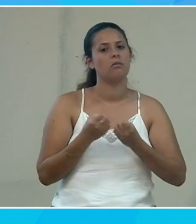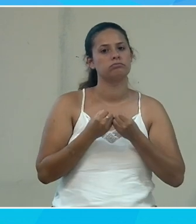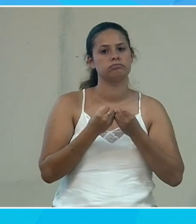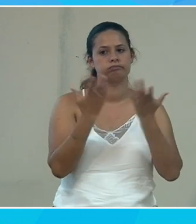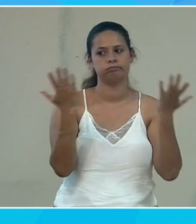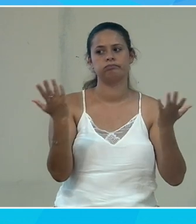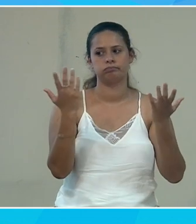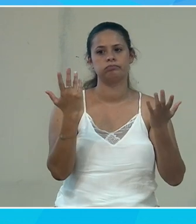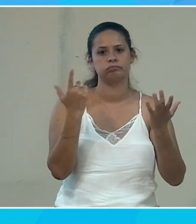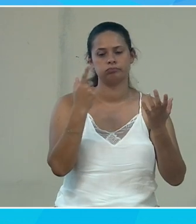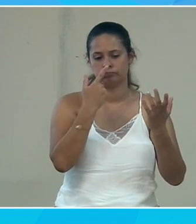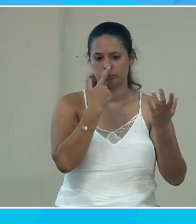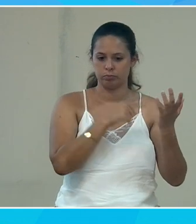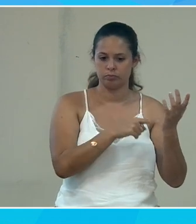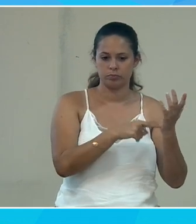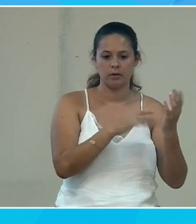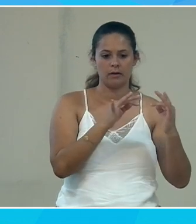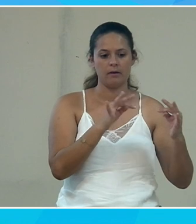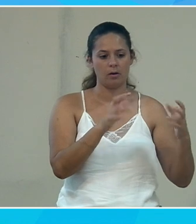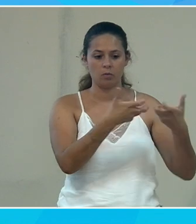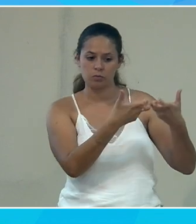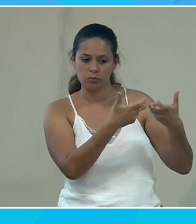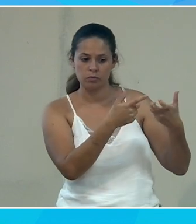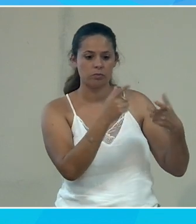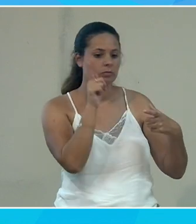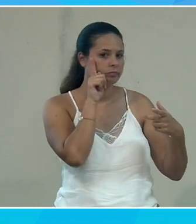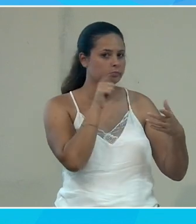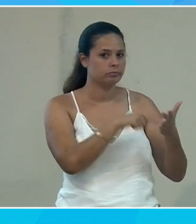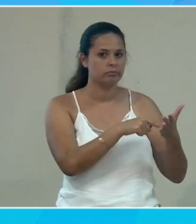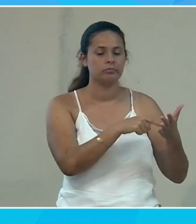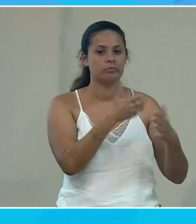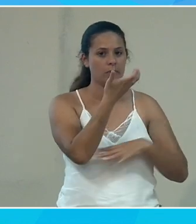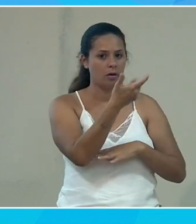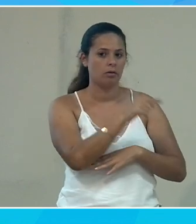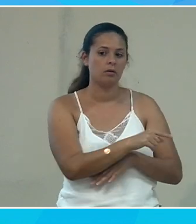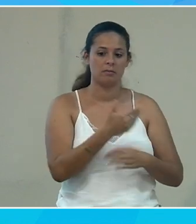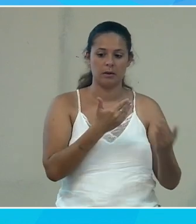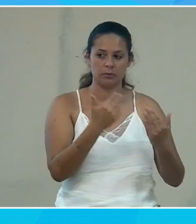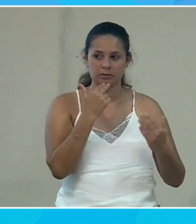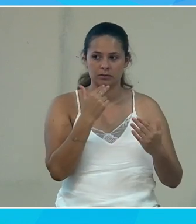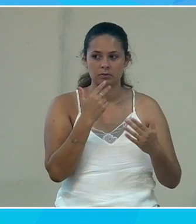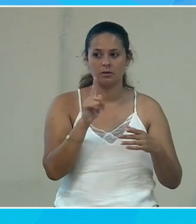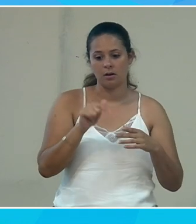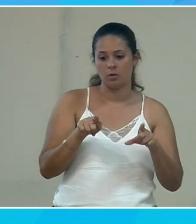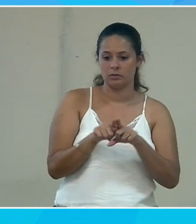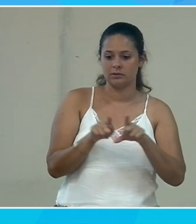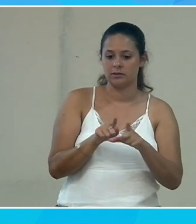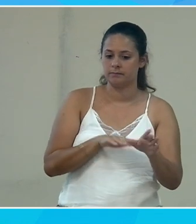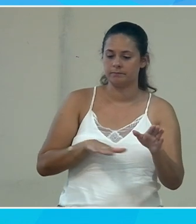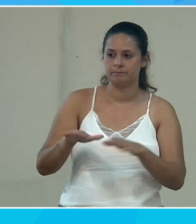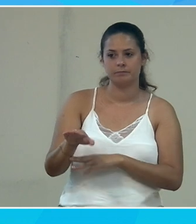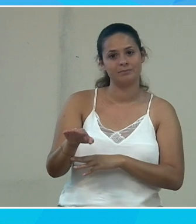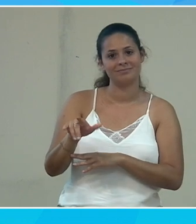nombre le coût d'un iPhone est quand même assez élevé par rapport à l'utilisation et tu as quand même aussi le côté